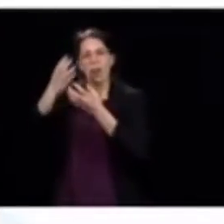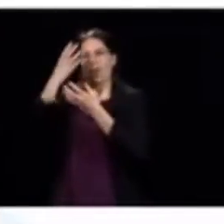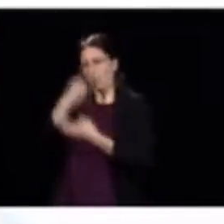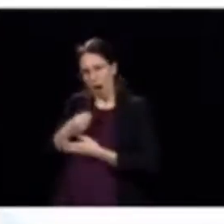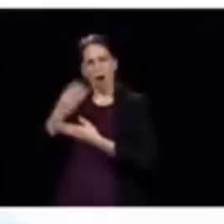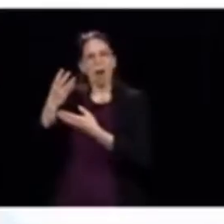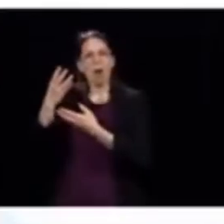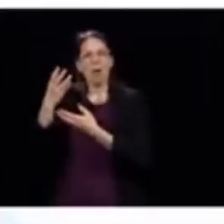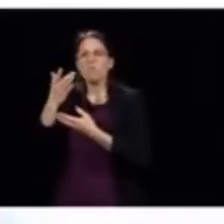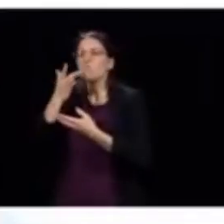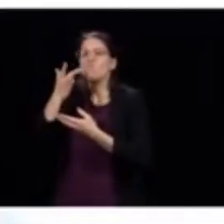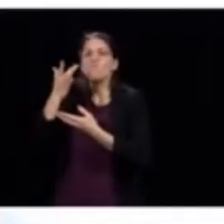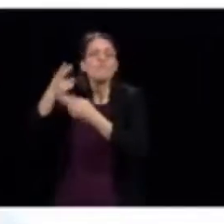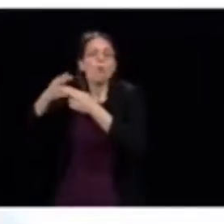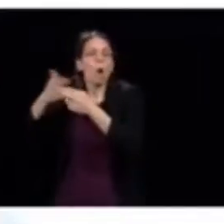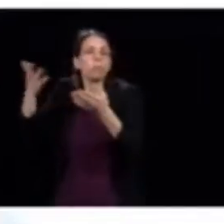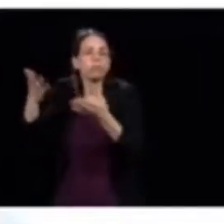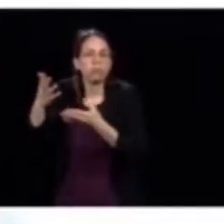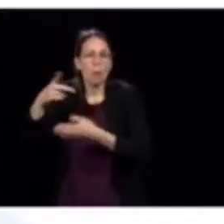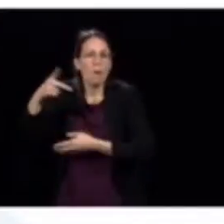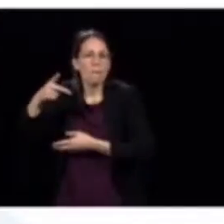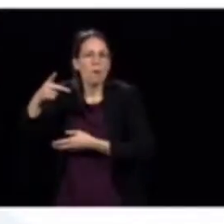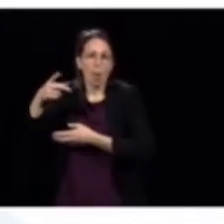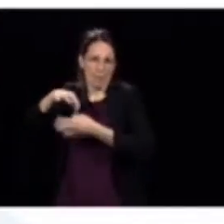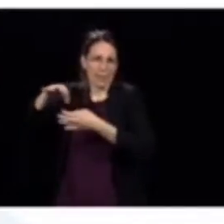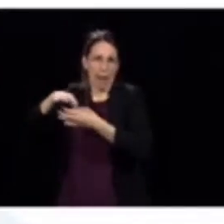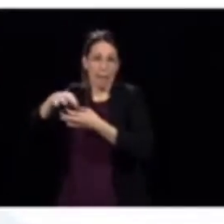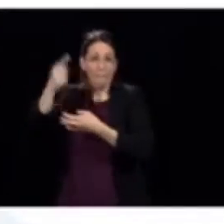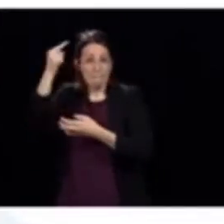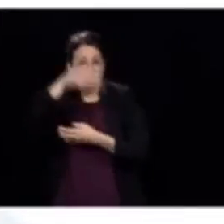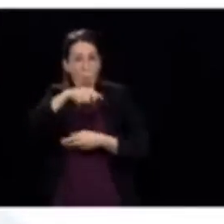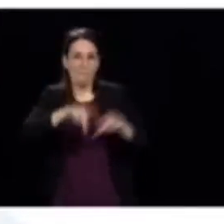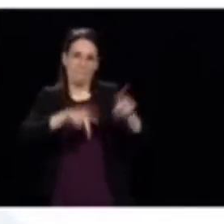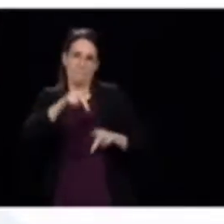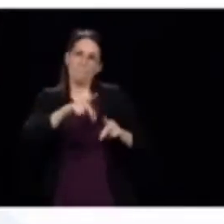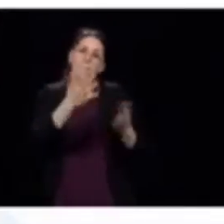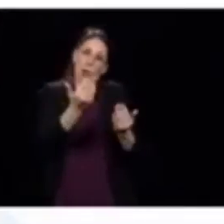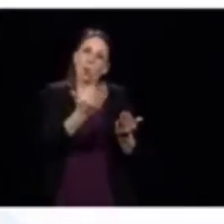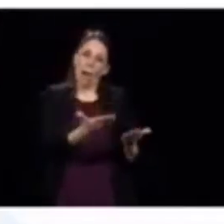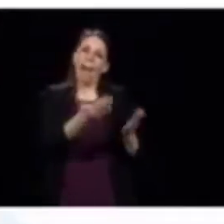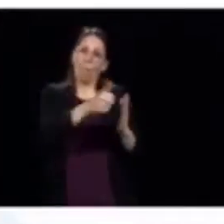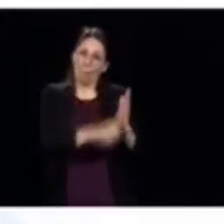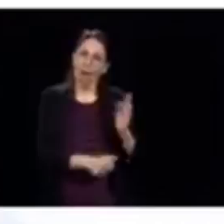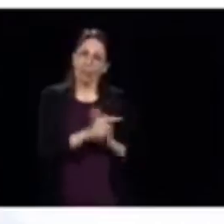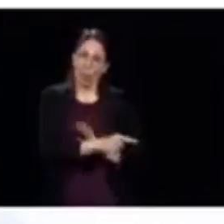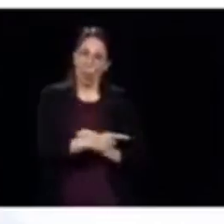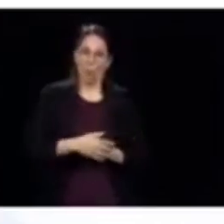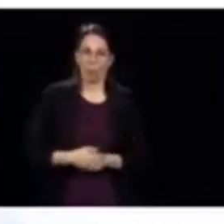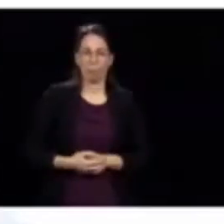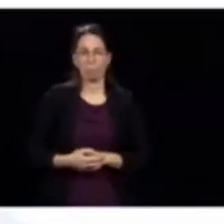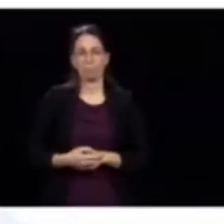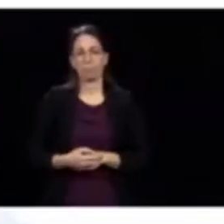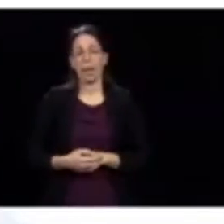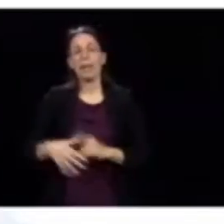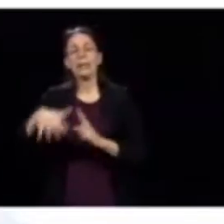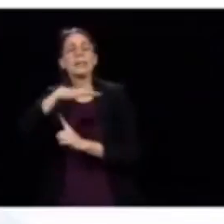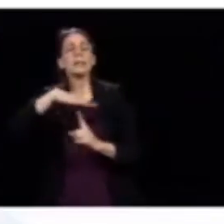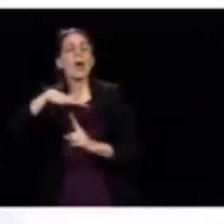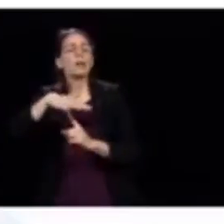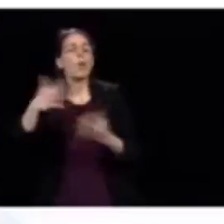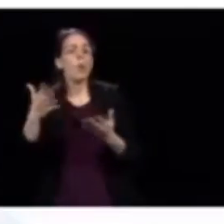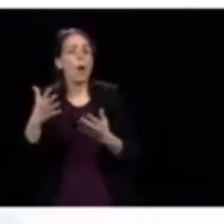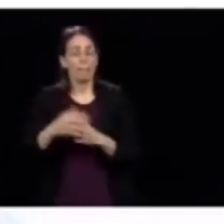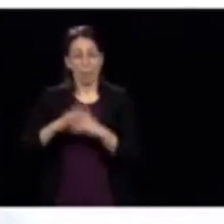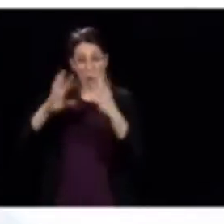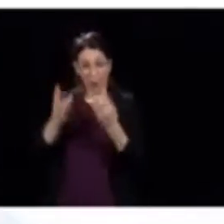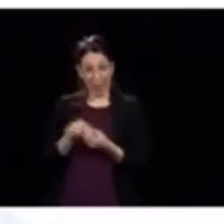endormir, rappelez ça comme vous voudriez, les gens qui doivent se faire opérer. Je reviens sur la situation, là. Donc,